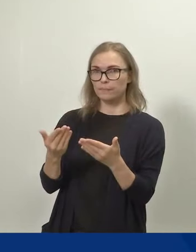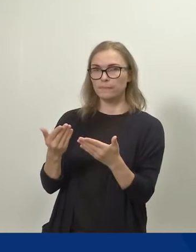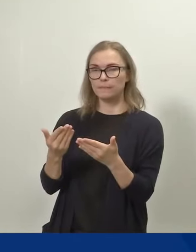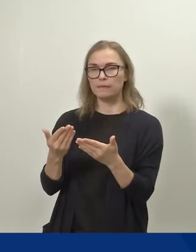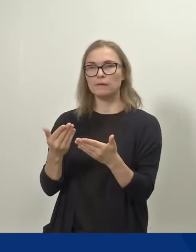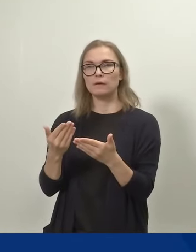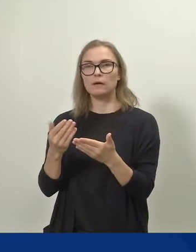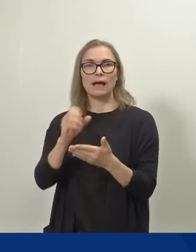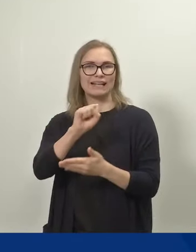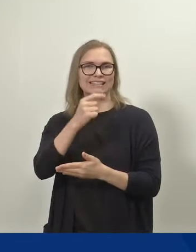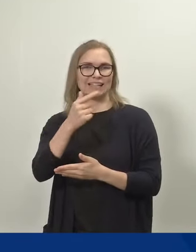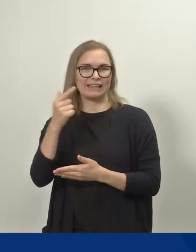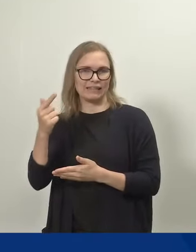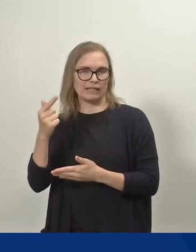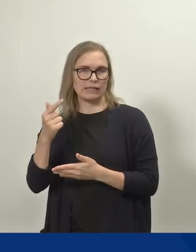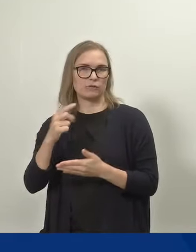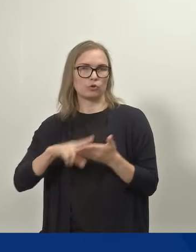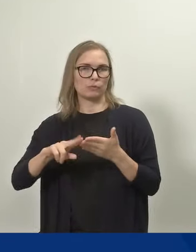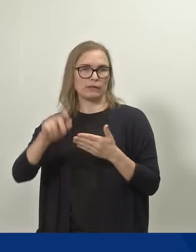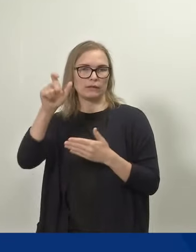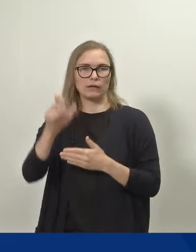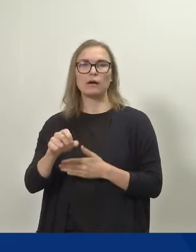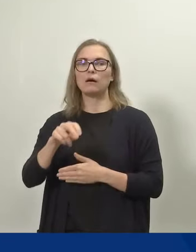Nikula, STT, ole hyvä.